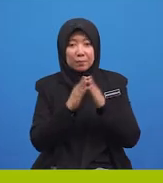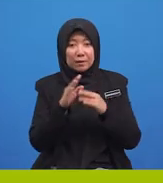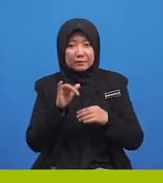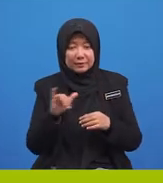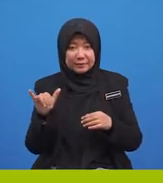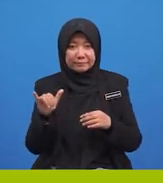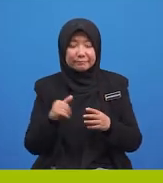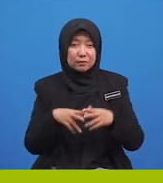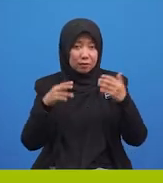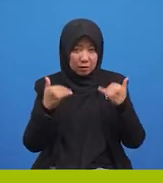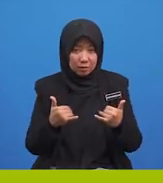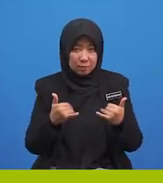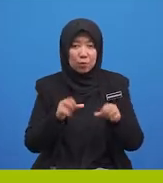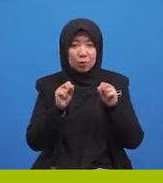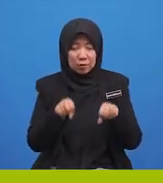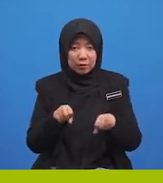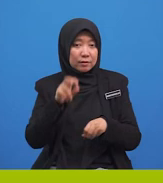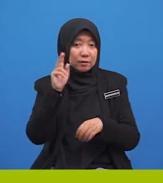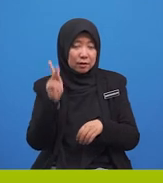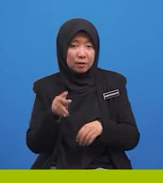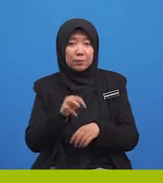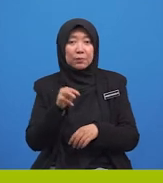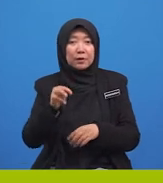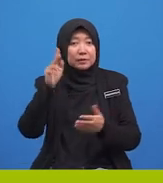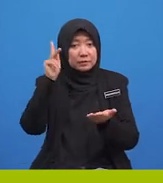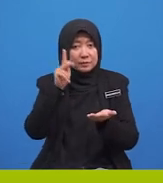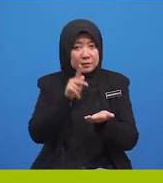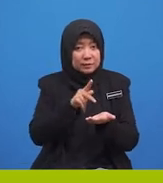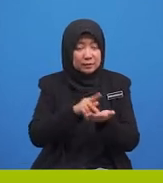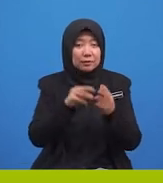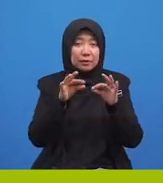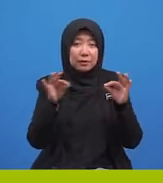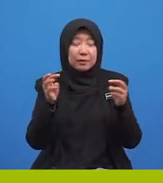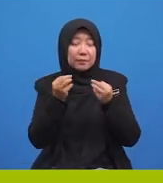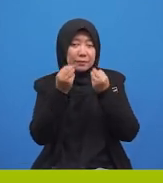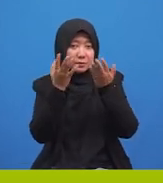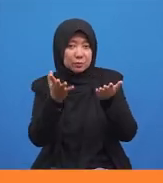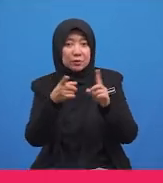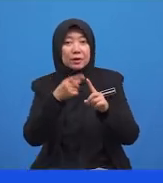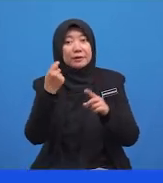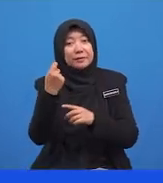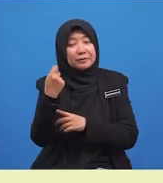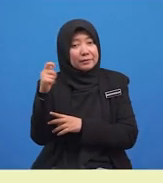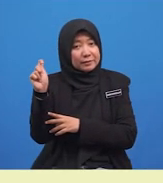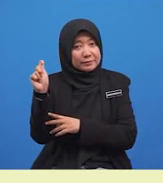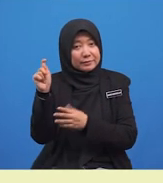Sekarang, bolehkah murid-murid mengenalpasti ayat majmuk daripada teks ini?